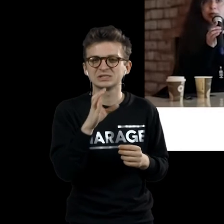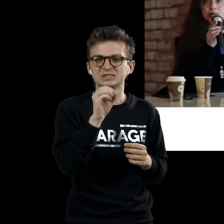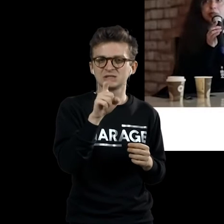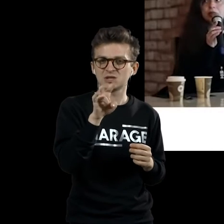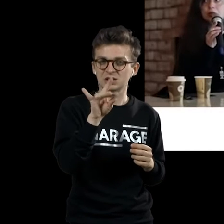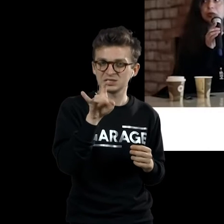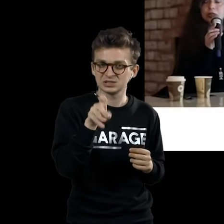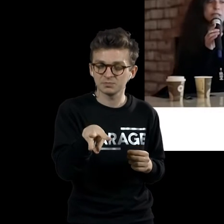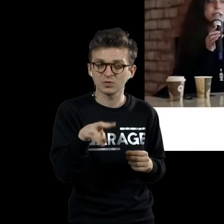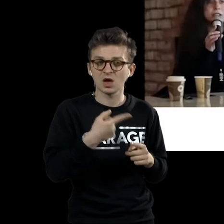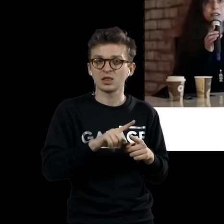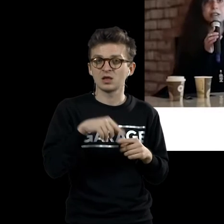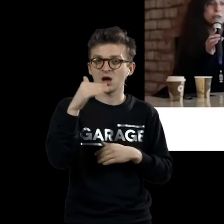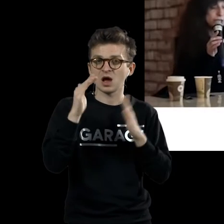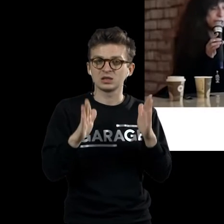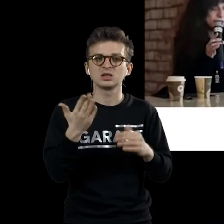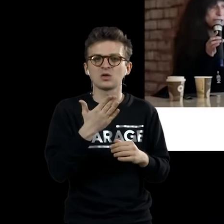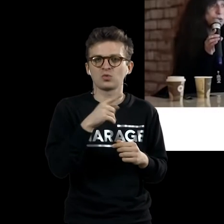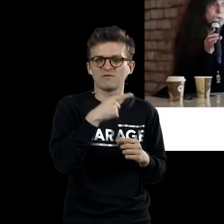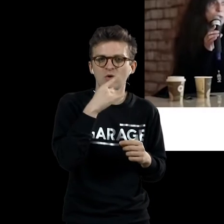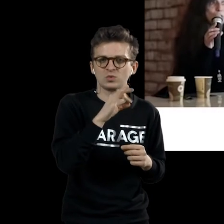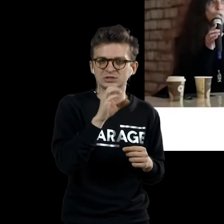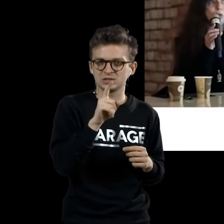как бы картина, которая отсылает к Сезану.